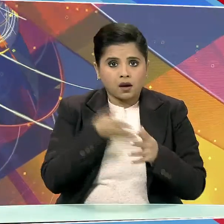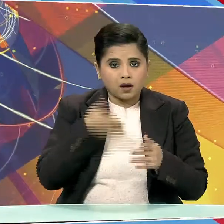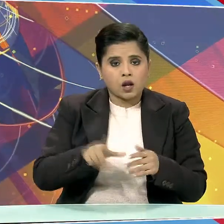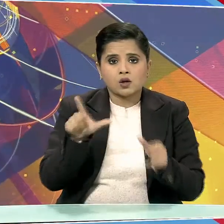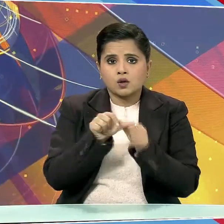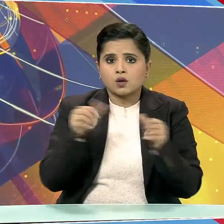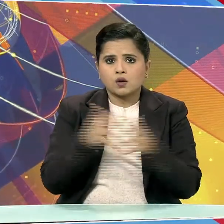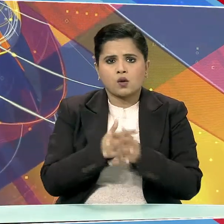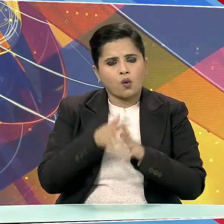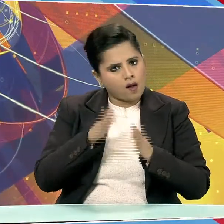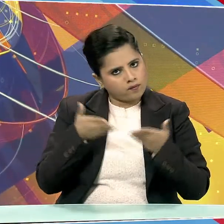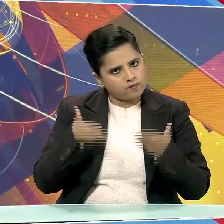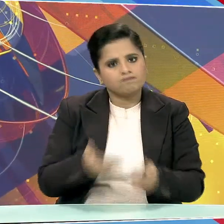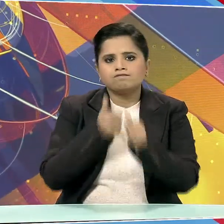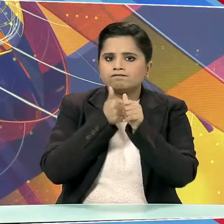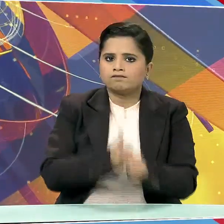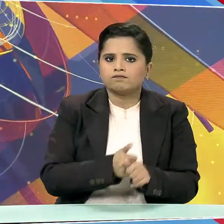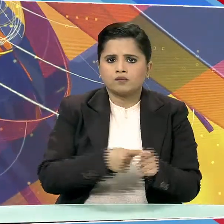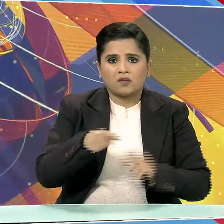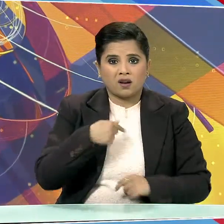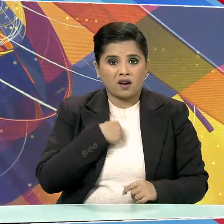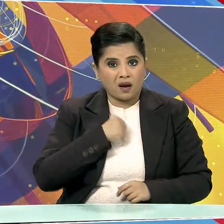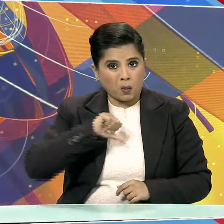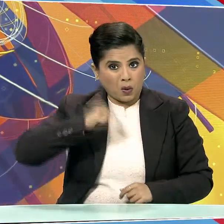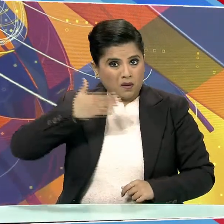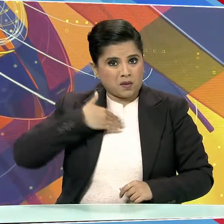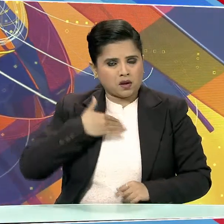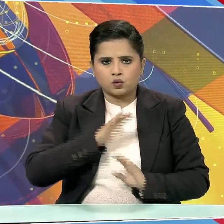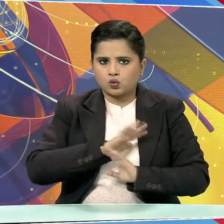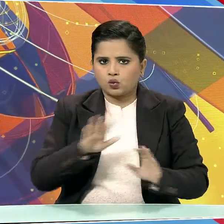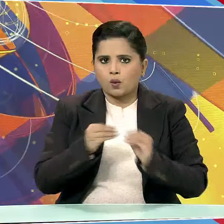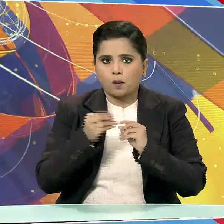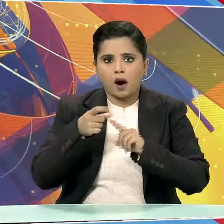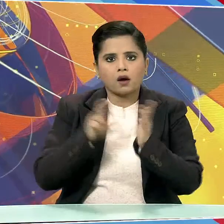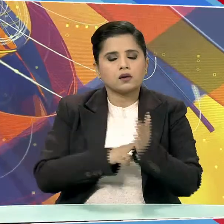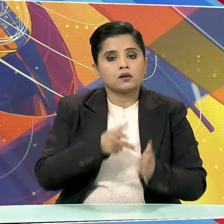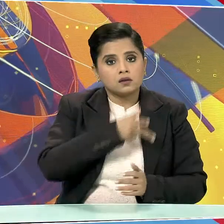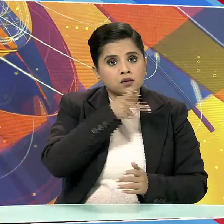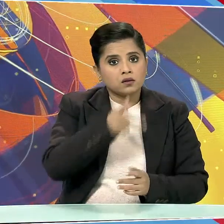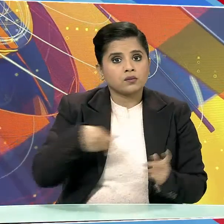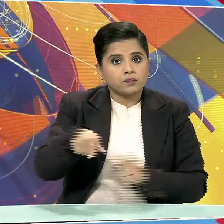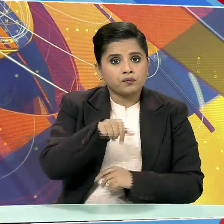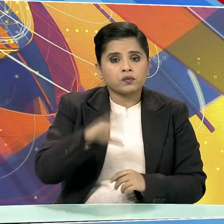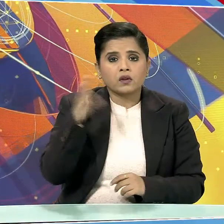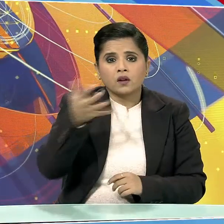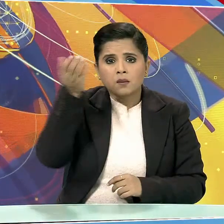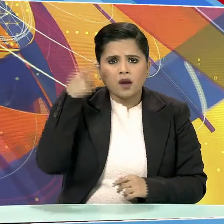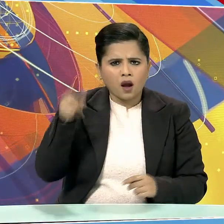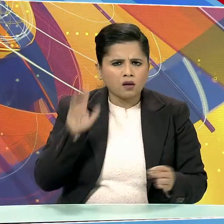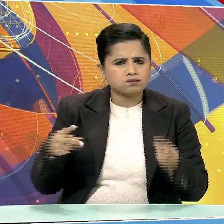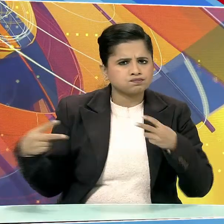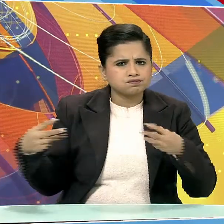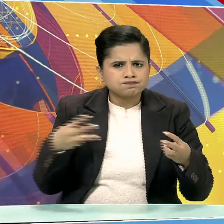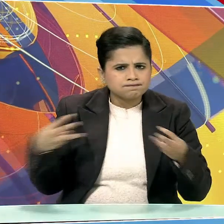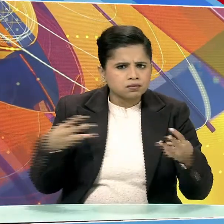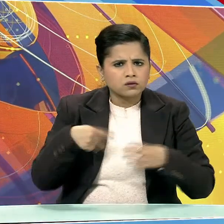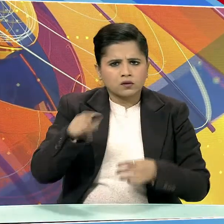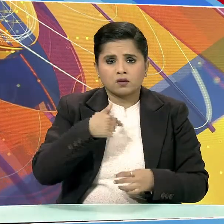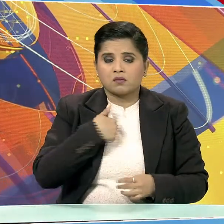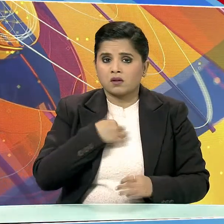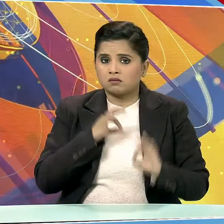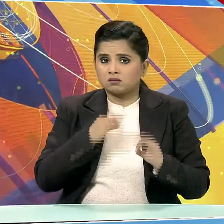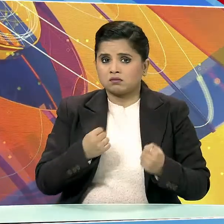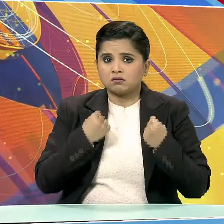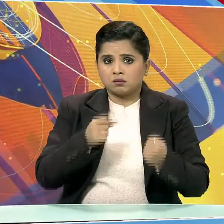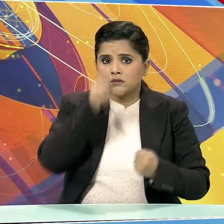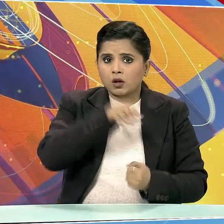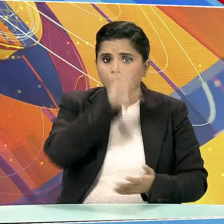कानूनों की भूमी है, अराजकता की नहीं। जो बाइडन ने इस दोरान, कैपिटल हिंसा के दोरान, अपनी बहादूरी का परिछा देने